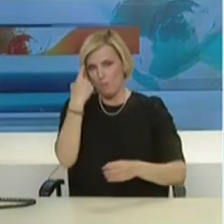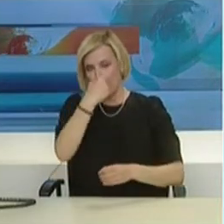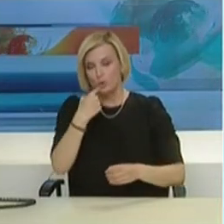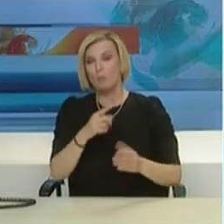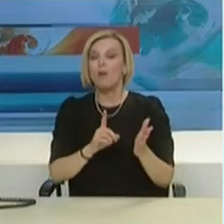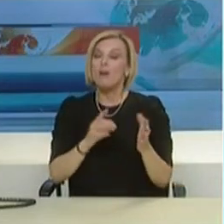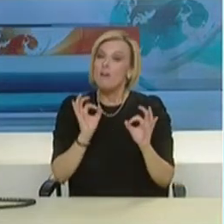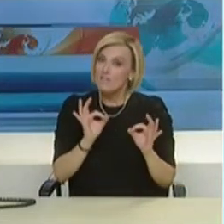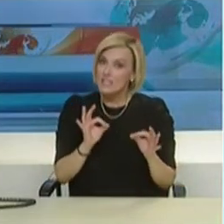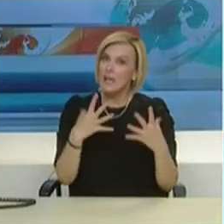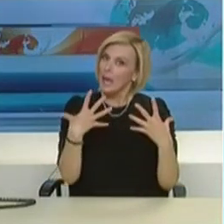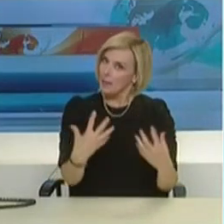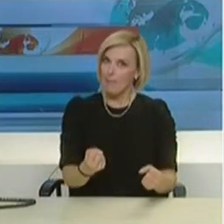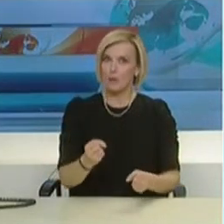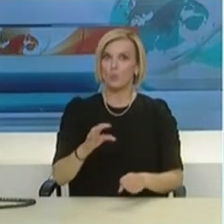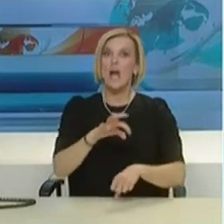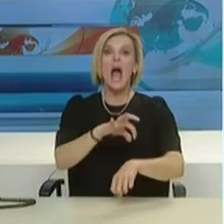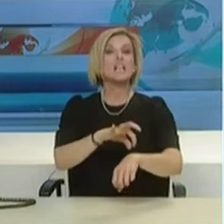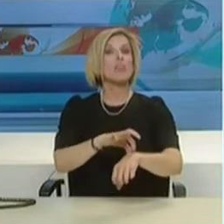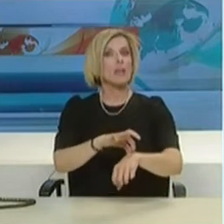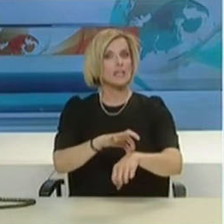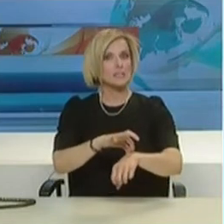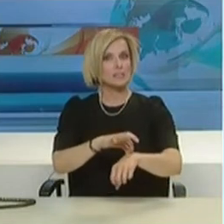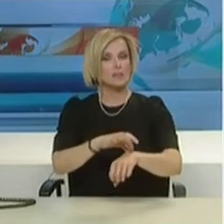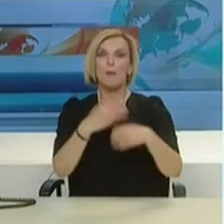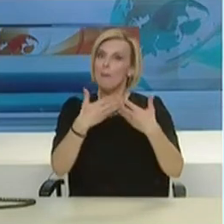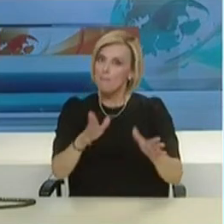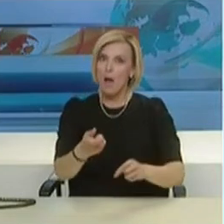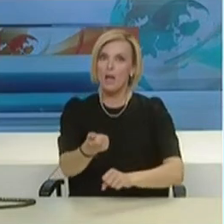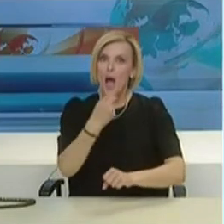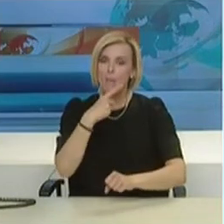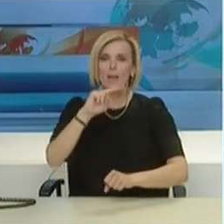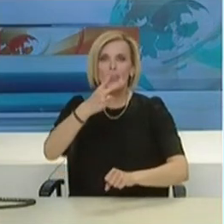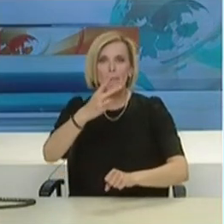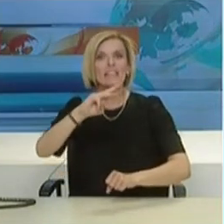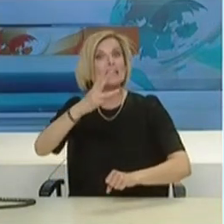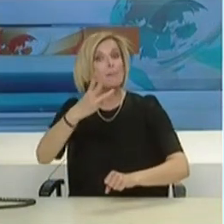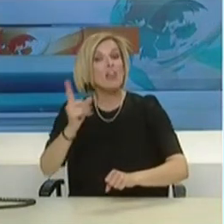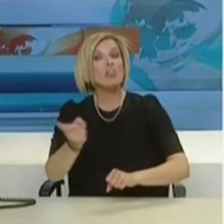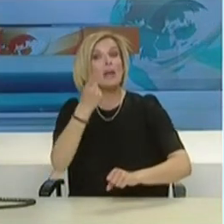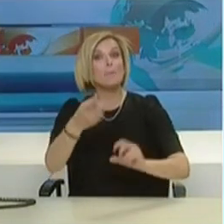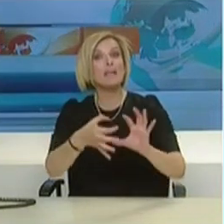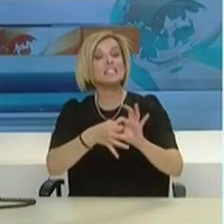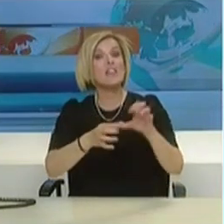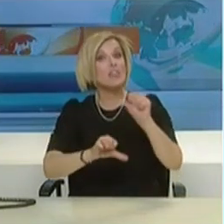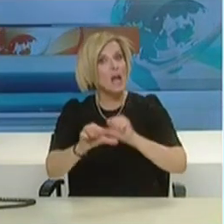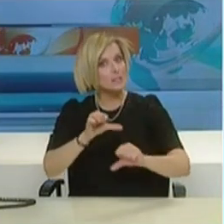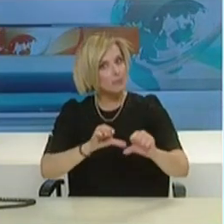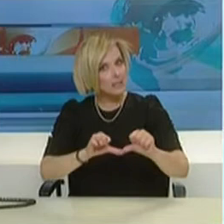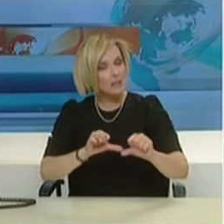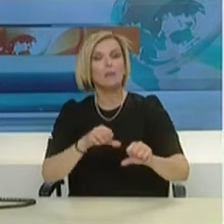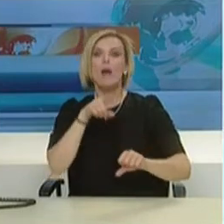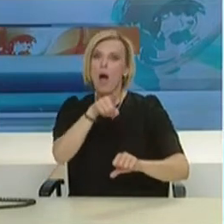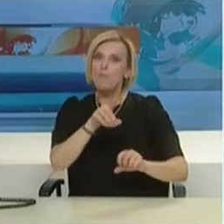Οπωσδήποτε έχουμε ανθρώπους που έχουν πάρει τη διπλή, την τριπλή θεραπεία και έχουν πάει καλά, είδατε 19, έχουν πάρει ήδη εξιτήριο και άνθρωποι που ήταν σοβαρά και τους